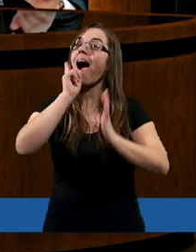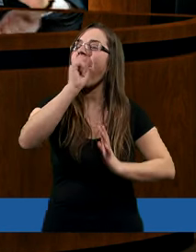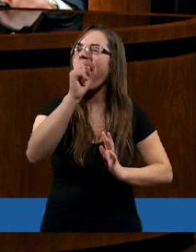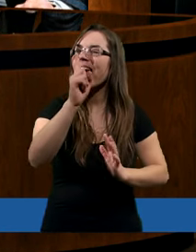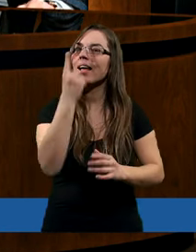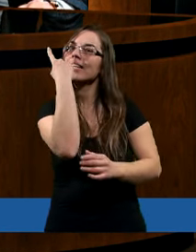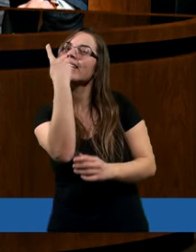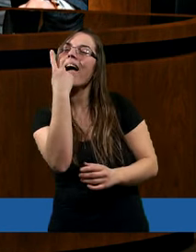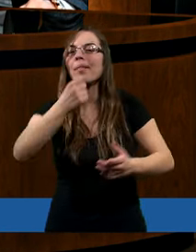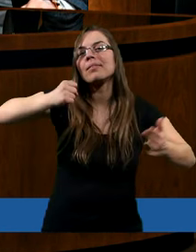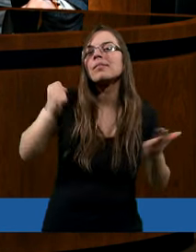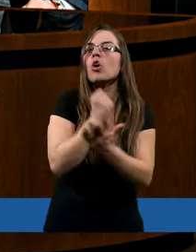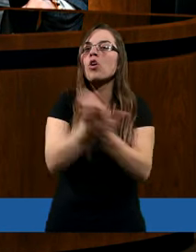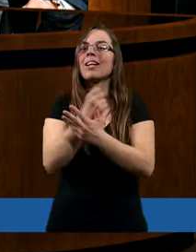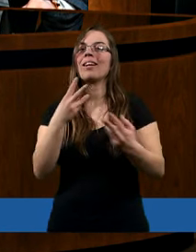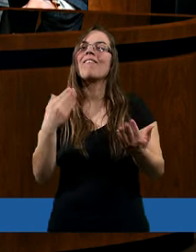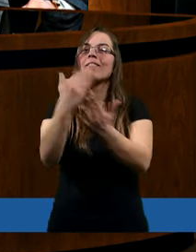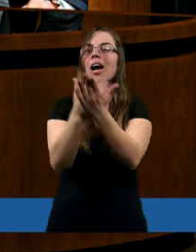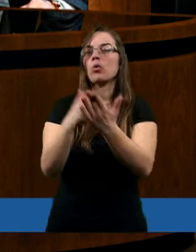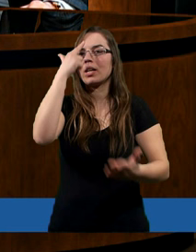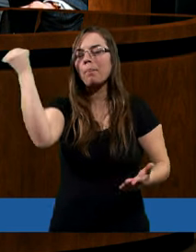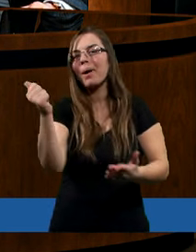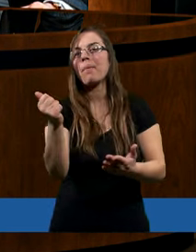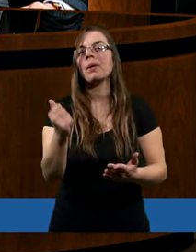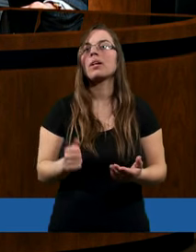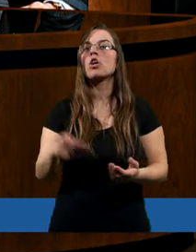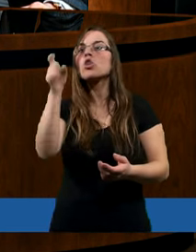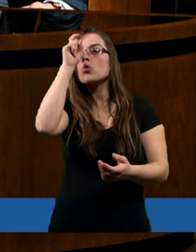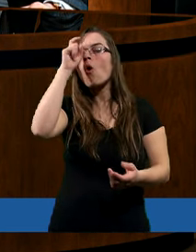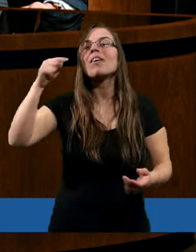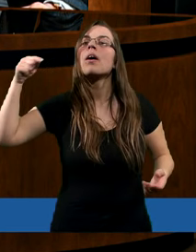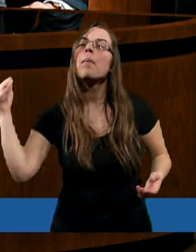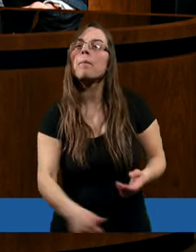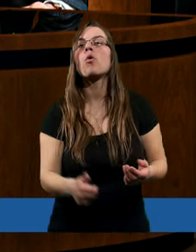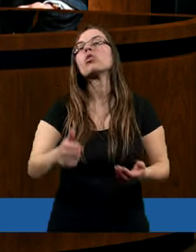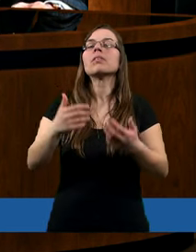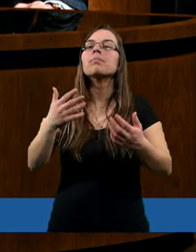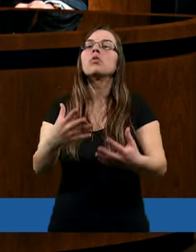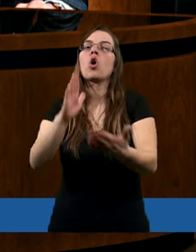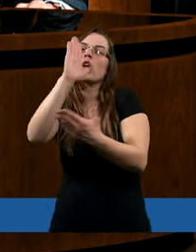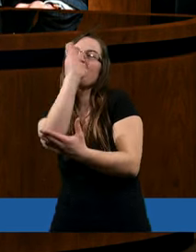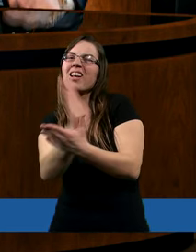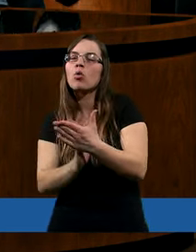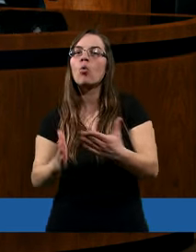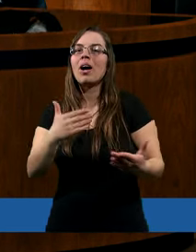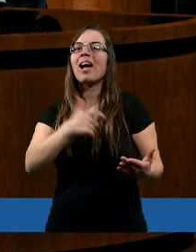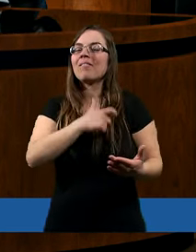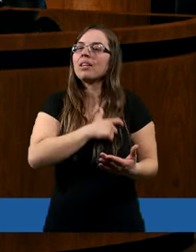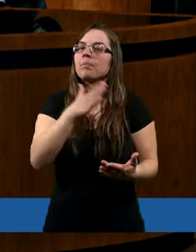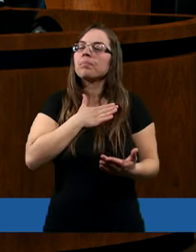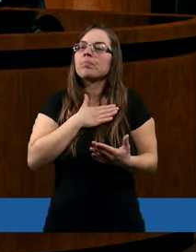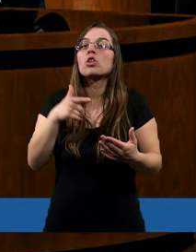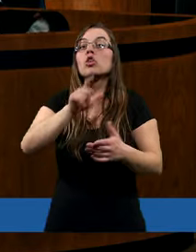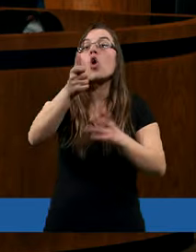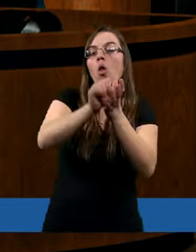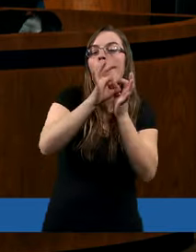ale jaki jest warunek przebaczenia grzechu? Człowiek musi przeżyć skruchę. Musi wiedzieć, że to, co robił do